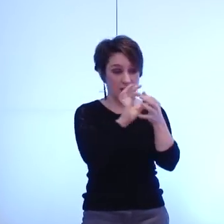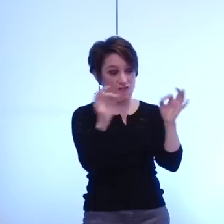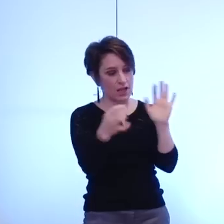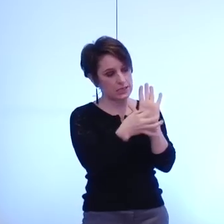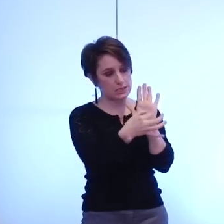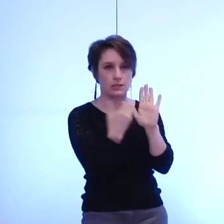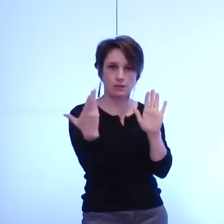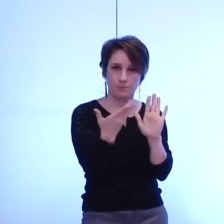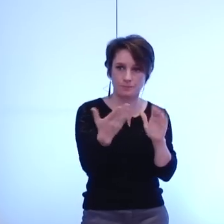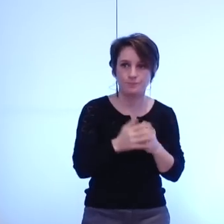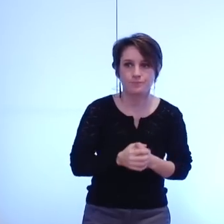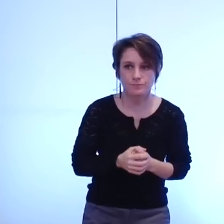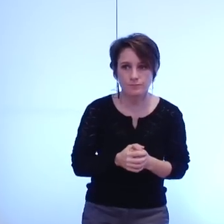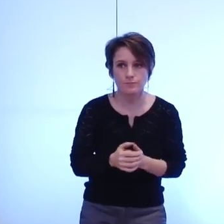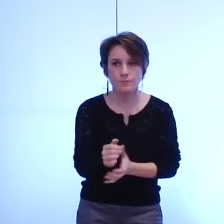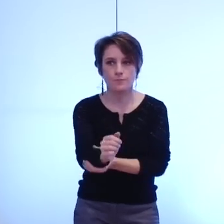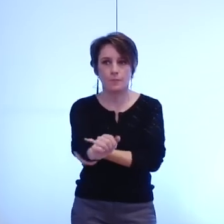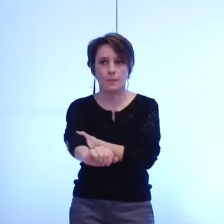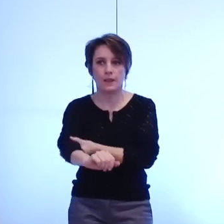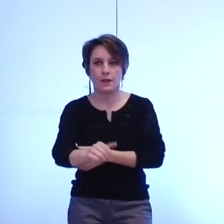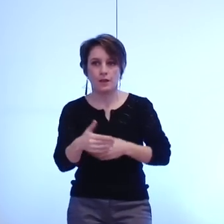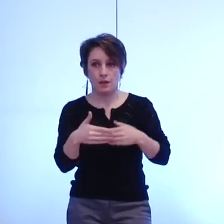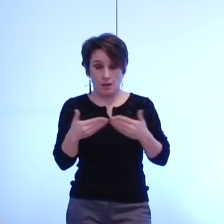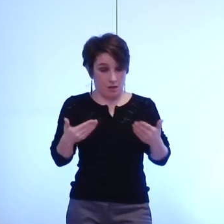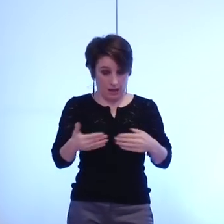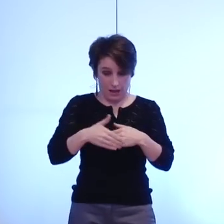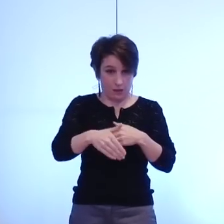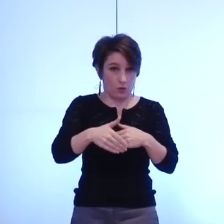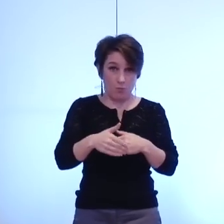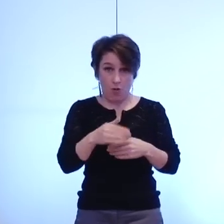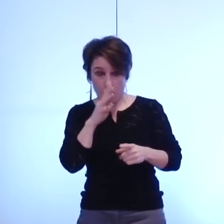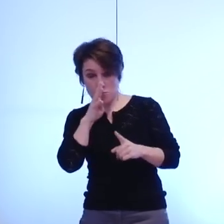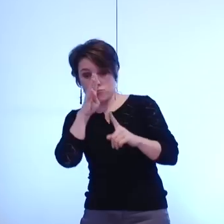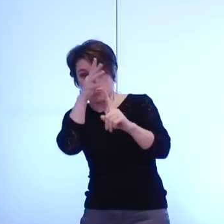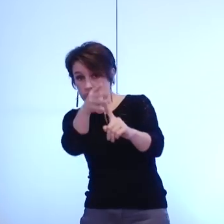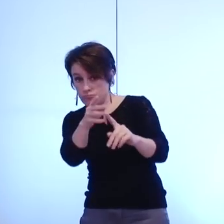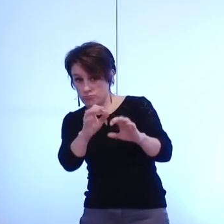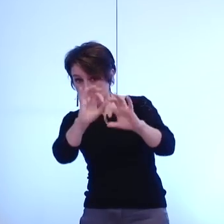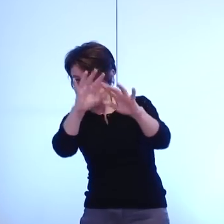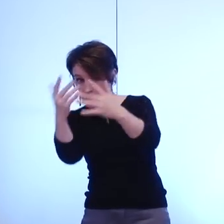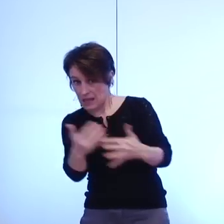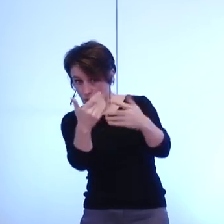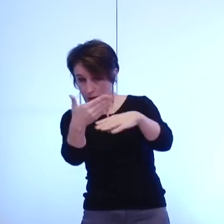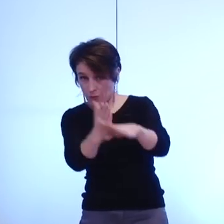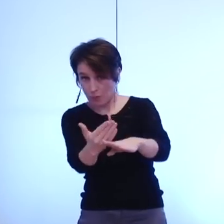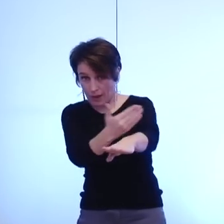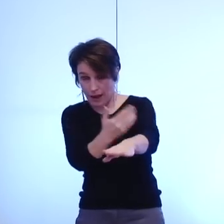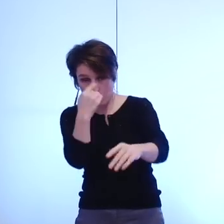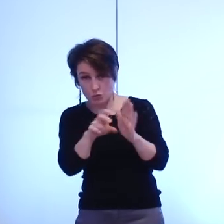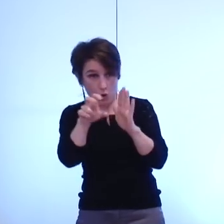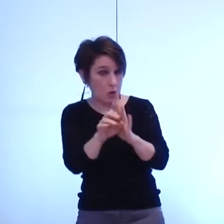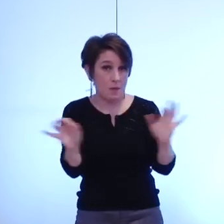justifier l'absence de prospective financière sur Grenoble ça n'a pas été possible